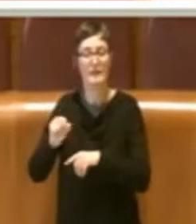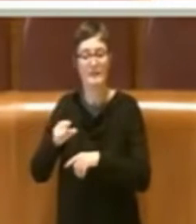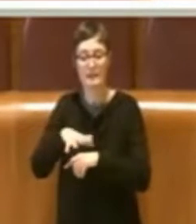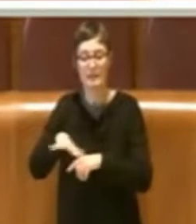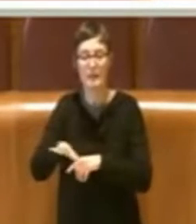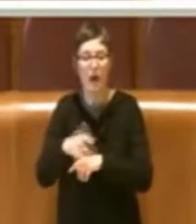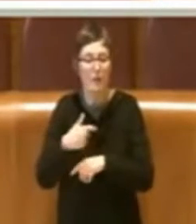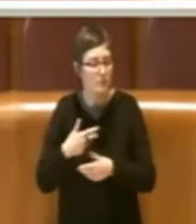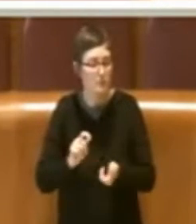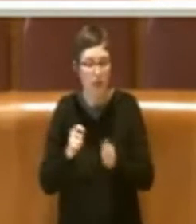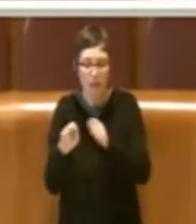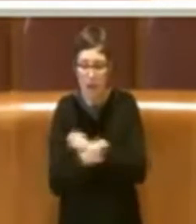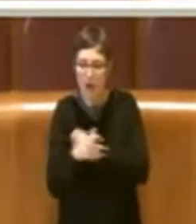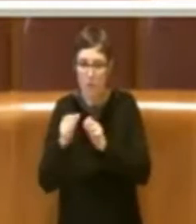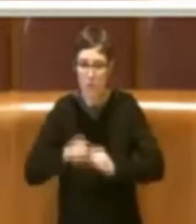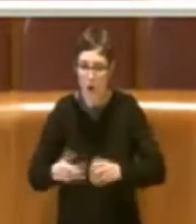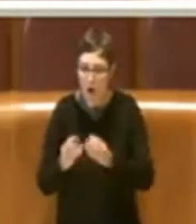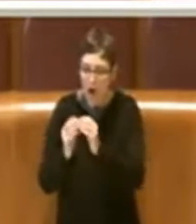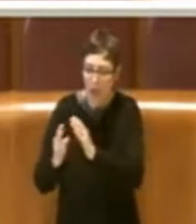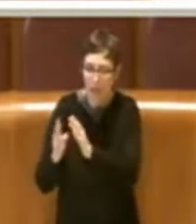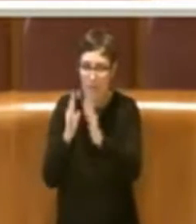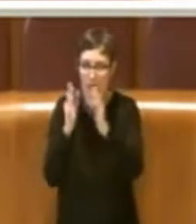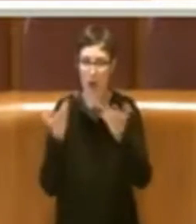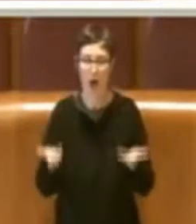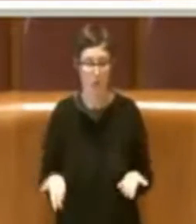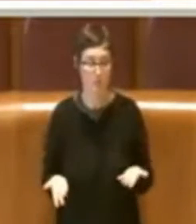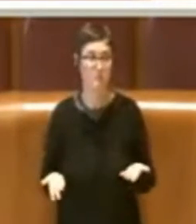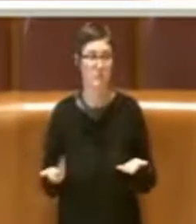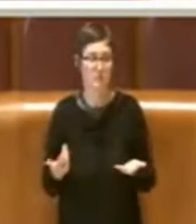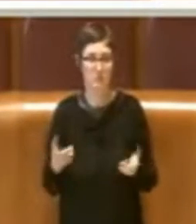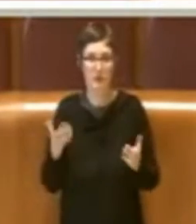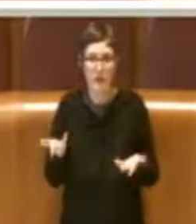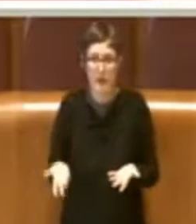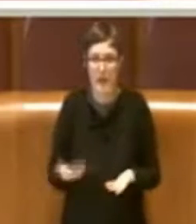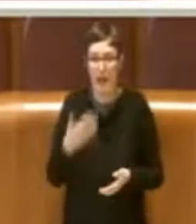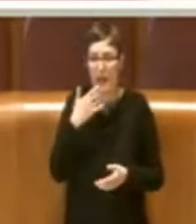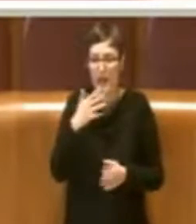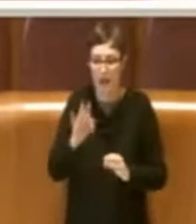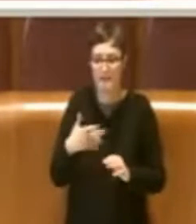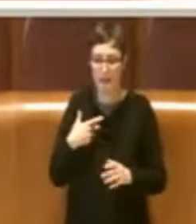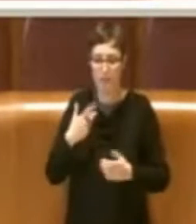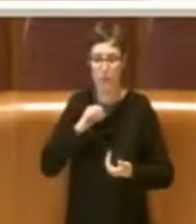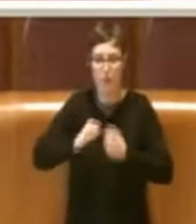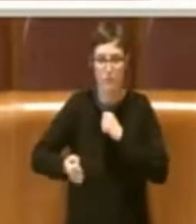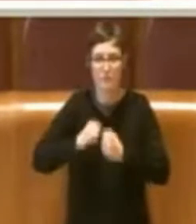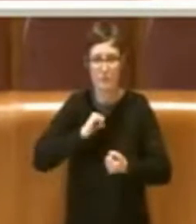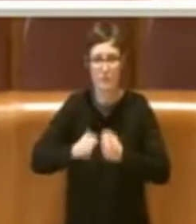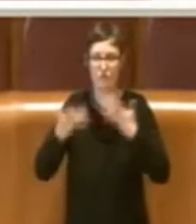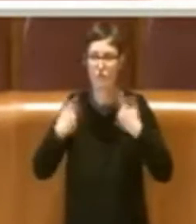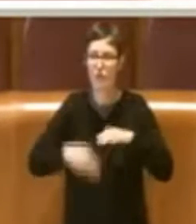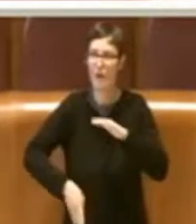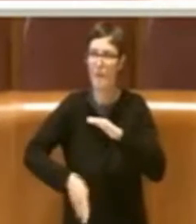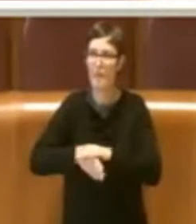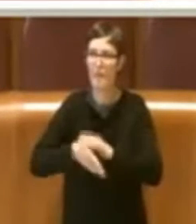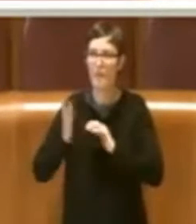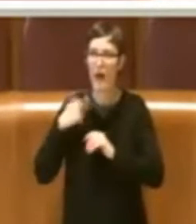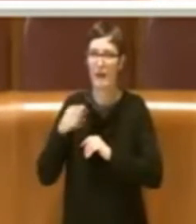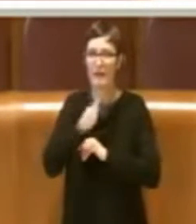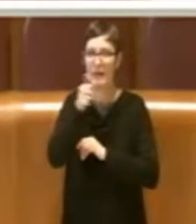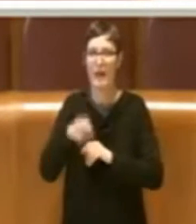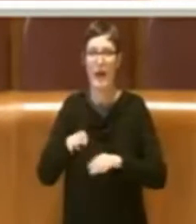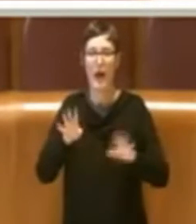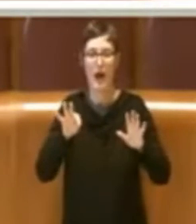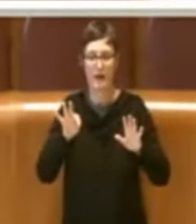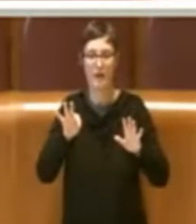edificabile. Grazie alla sensibilizzazione e alla mobilitazione che parte dagli anni 90 e va a